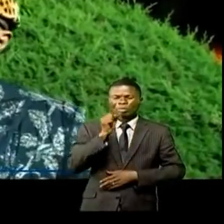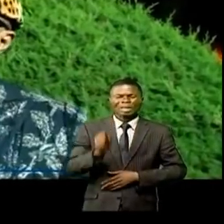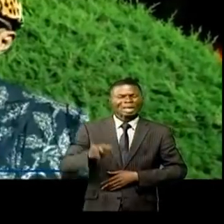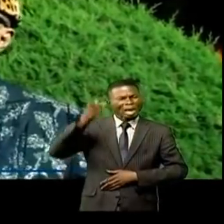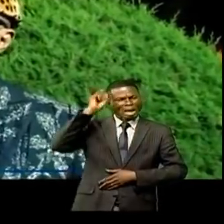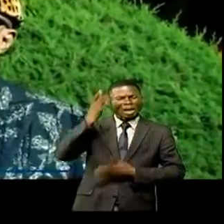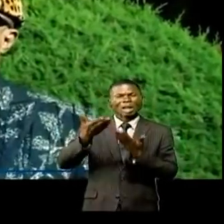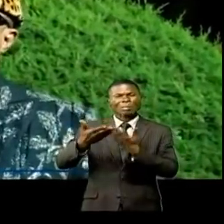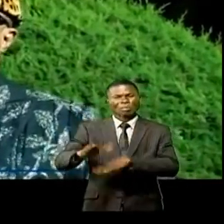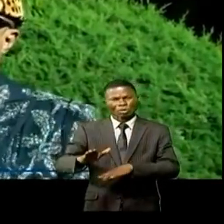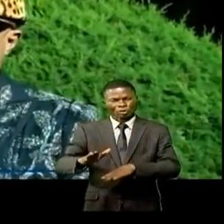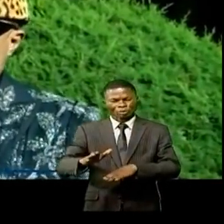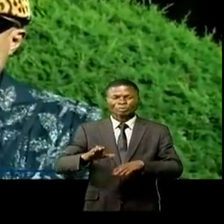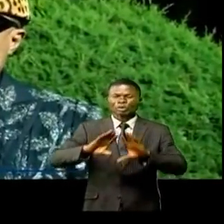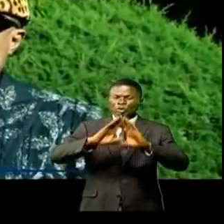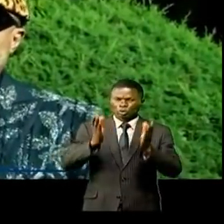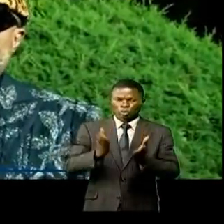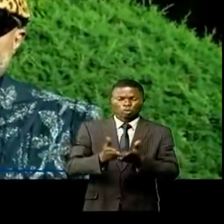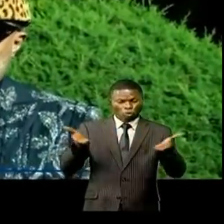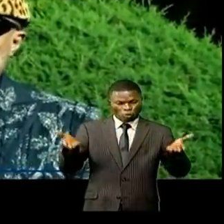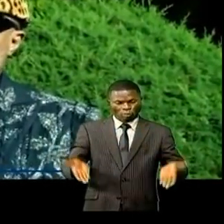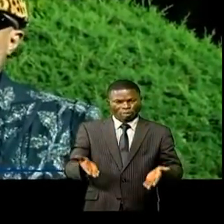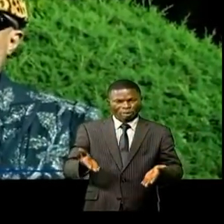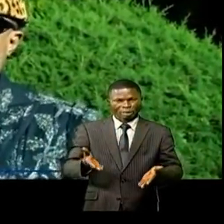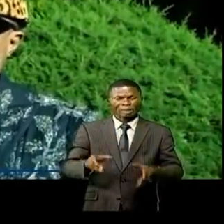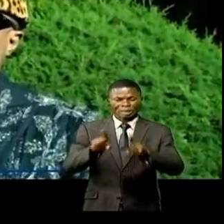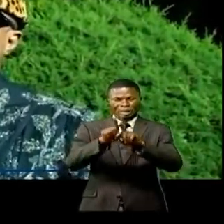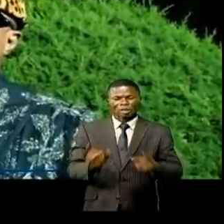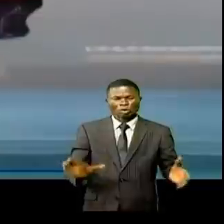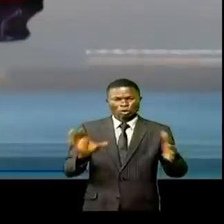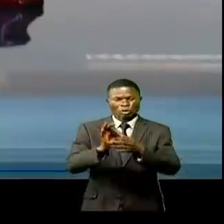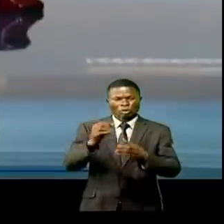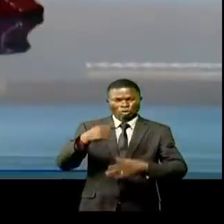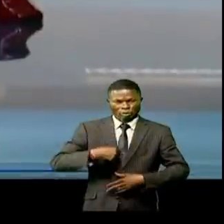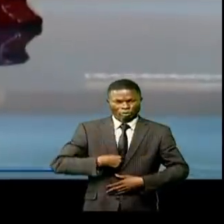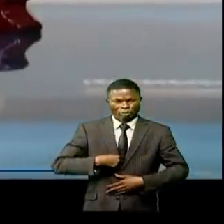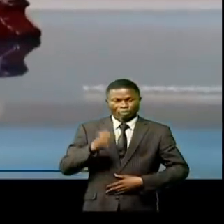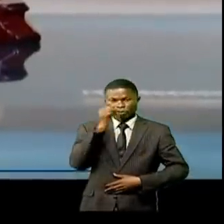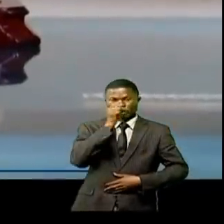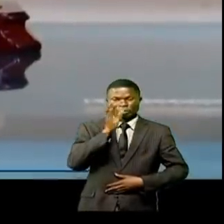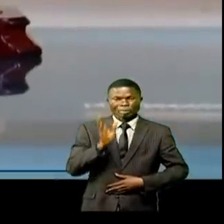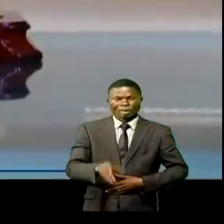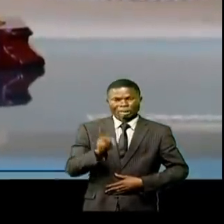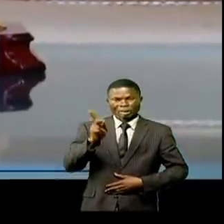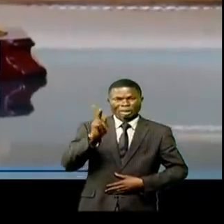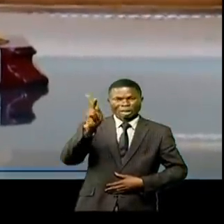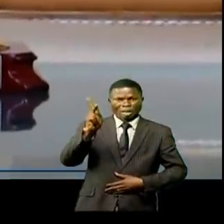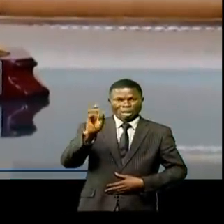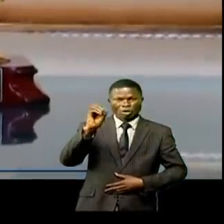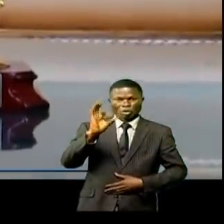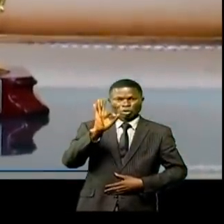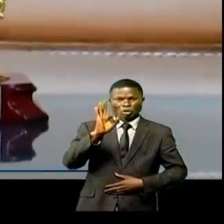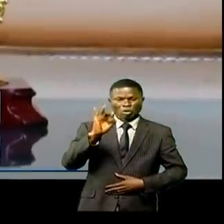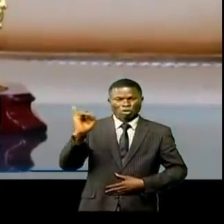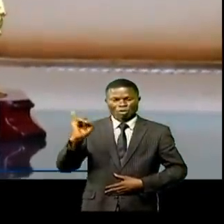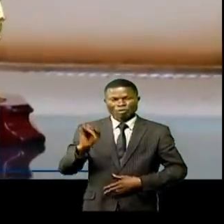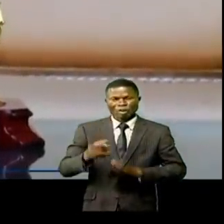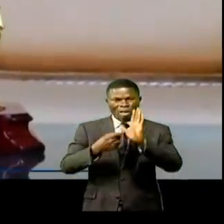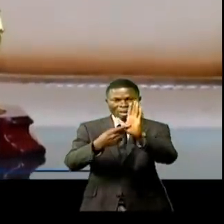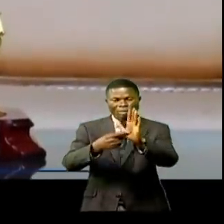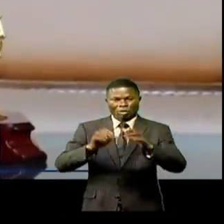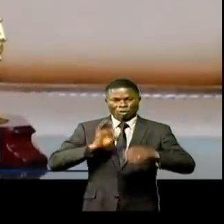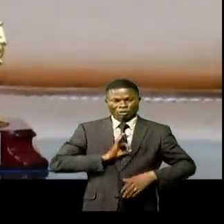et aussi avec beaucoup de ceux qui sont encore en vie qui mériteraient aussi ce titre. L'artiste musicien en a profité pour présenter au chef de l'État